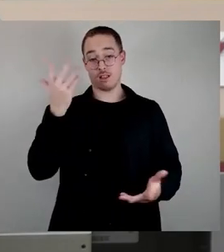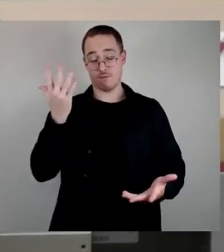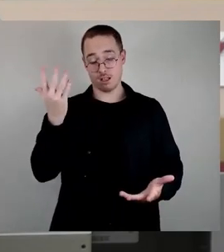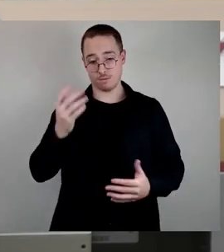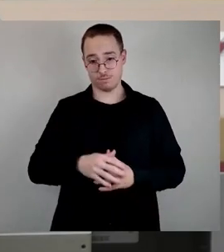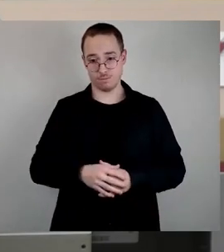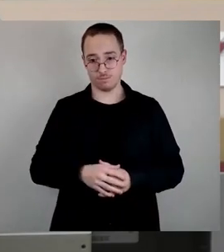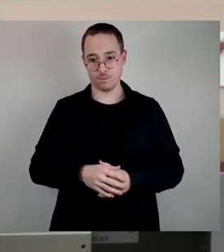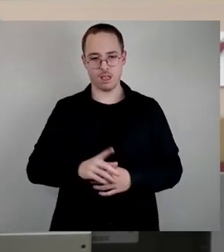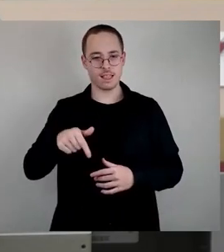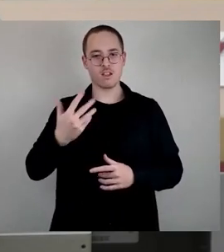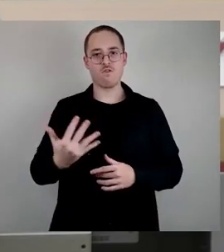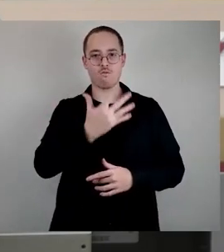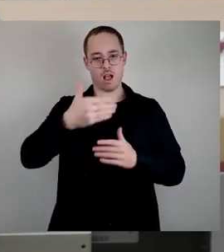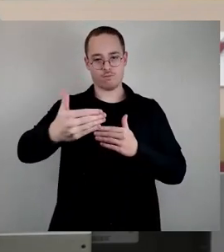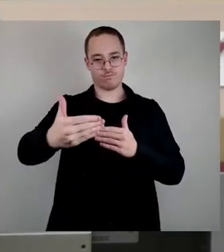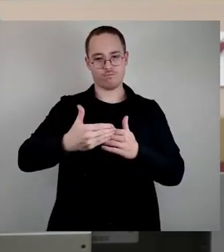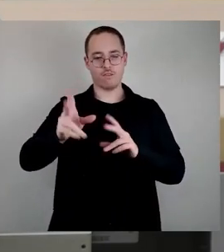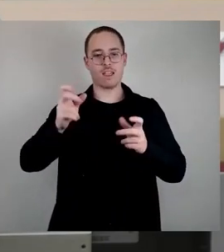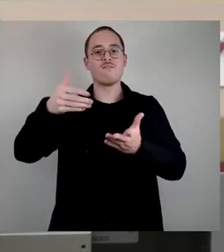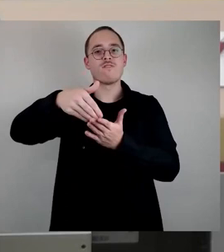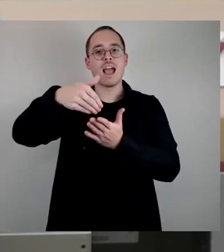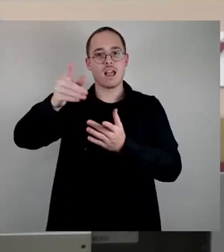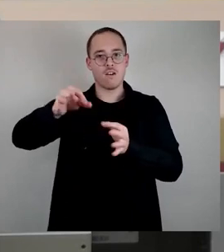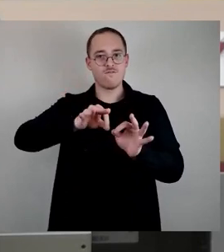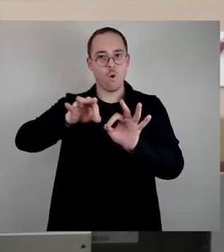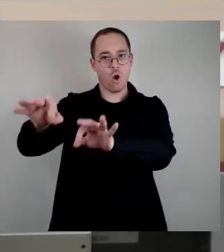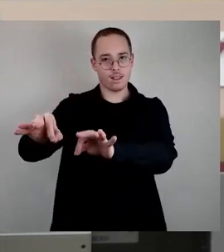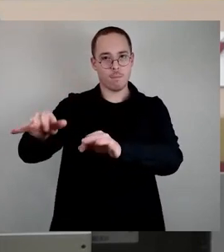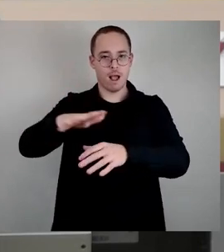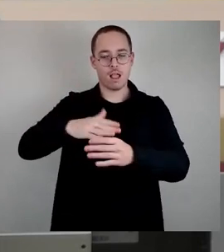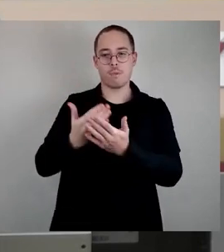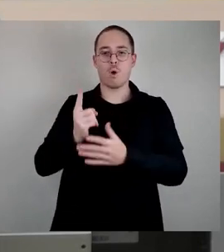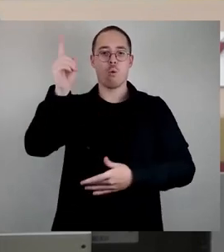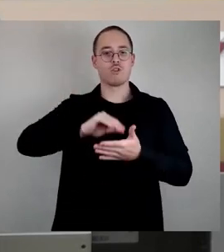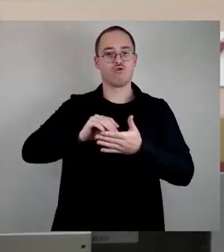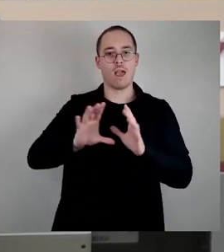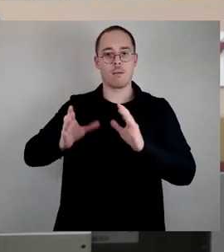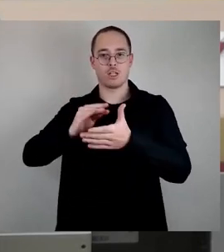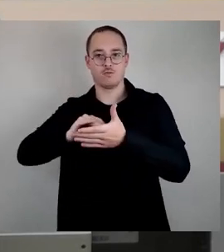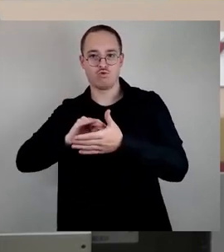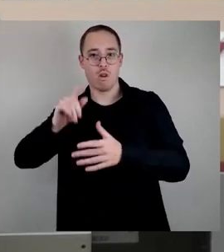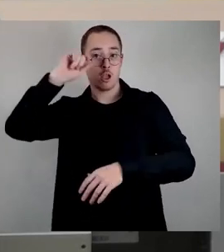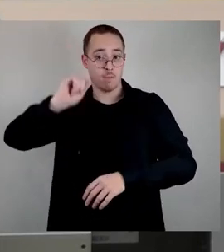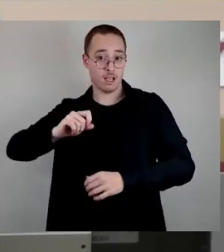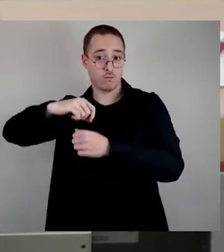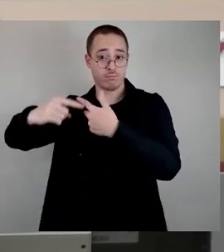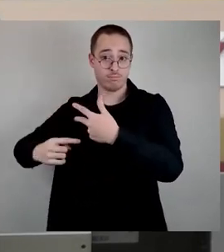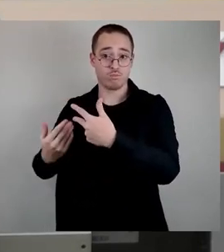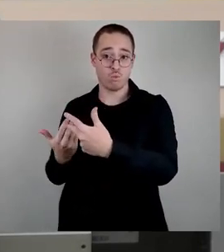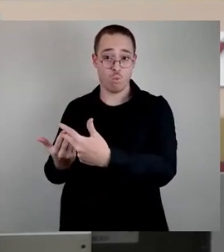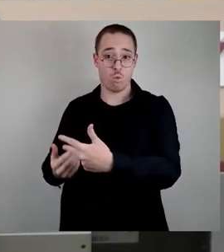den weiterführenden Schulbereich, das heißt also Oberschulen, Gemeinschaftsschulen und Gymnasien doch noch eine sehr